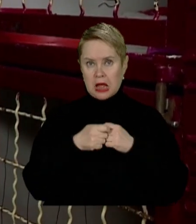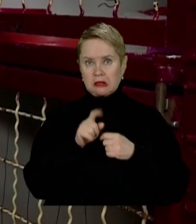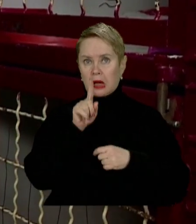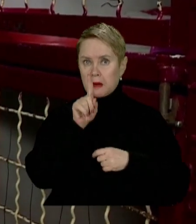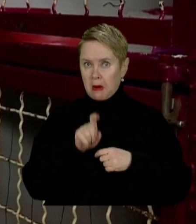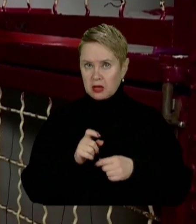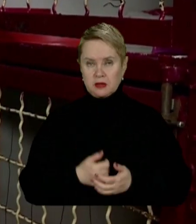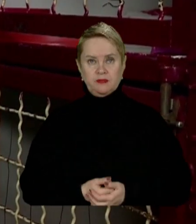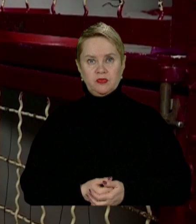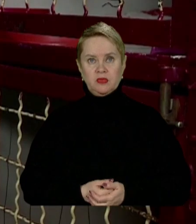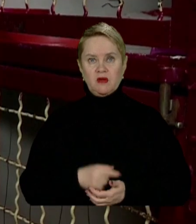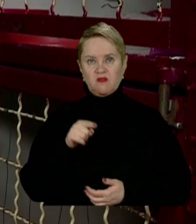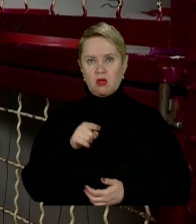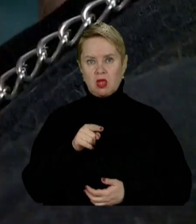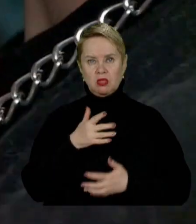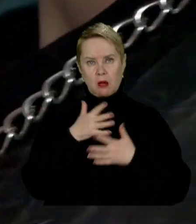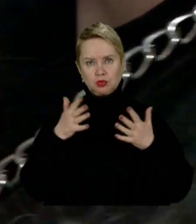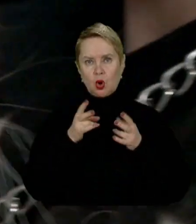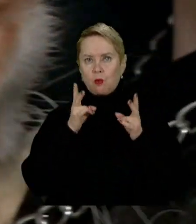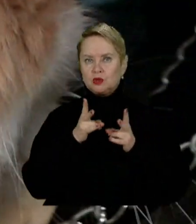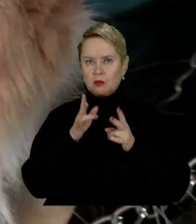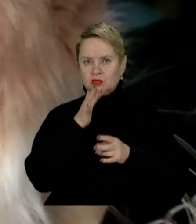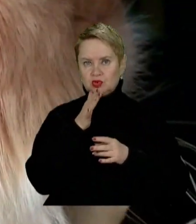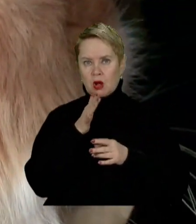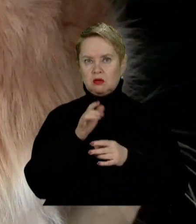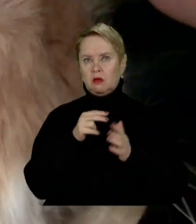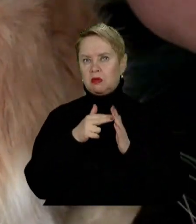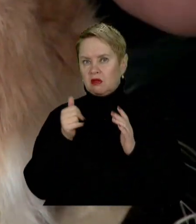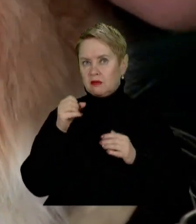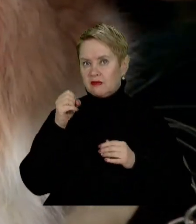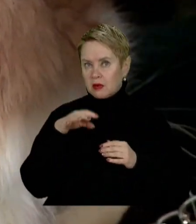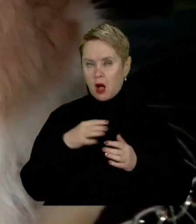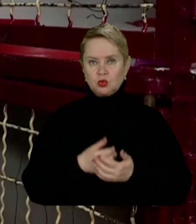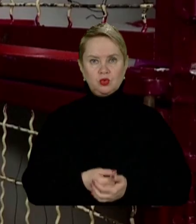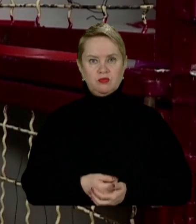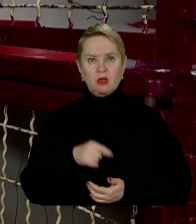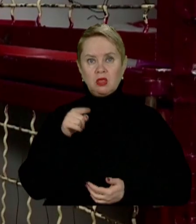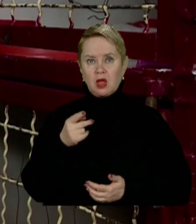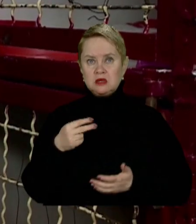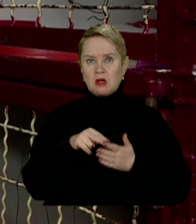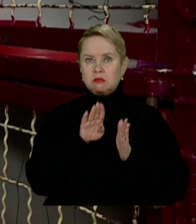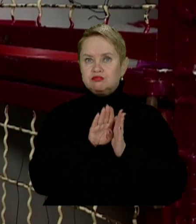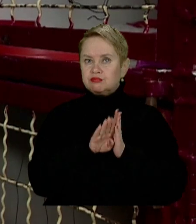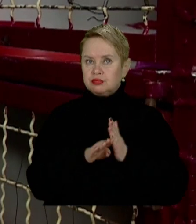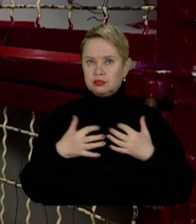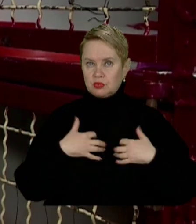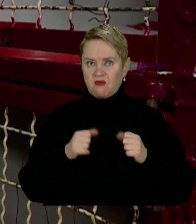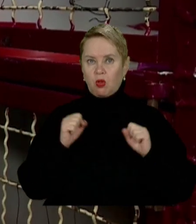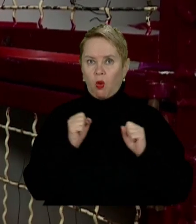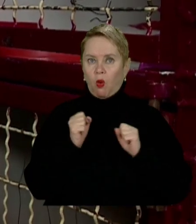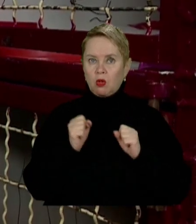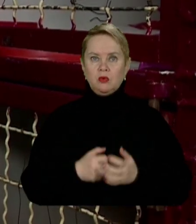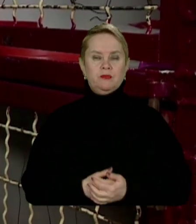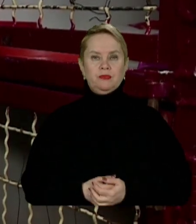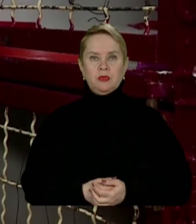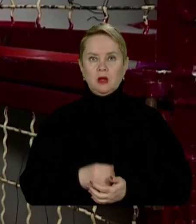хребет. І вона, мабуть, найбільше постраждала під час блекауту, бо її стан погіршився значно від холоду.